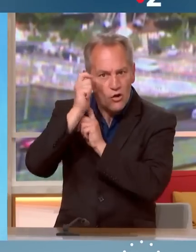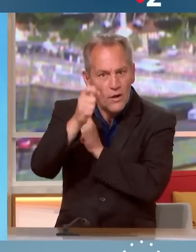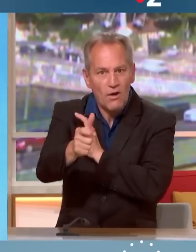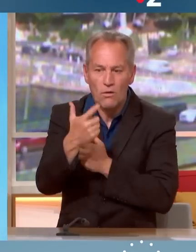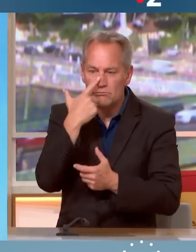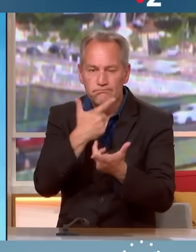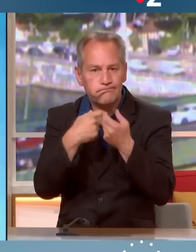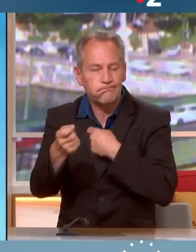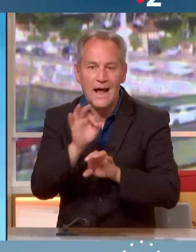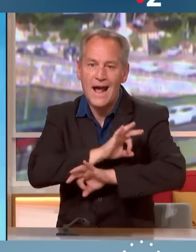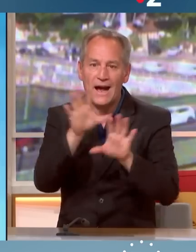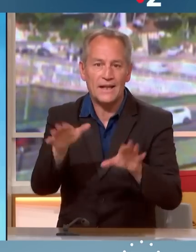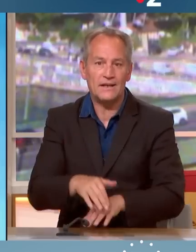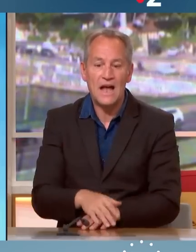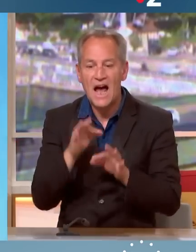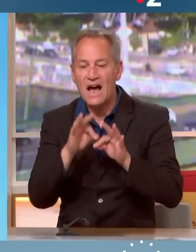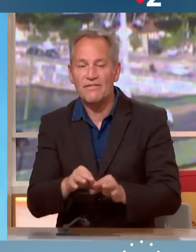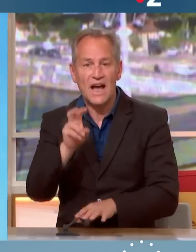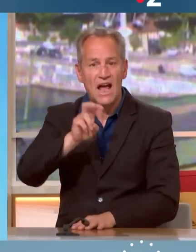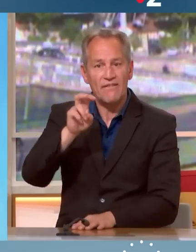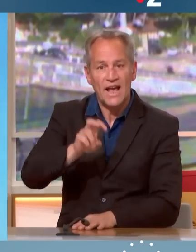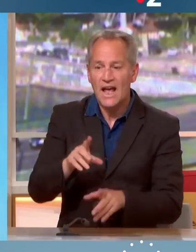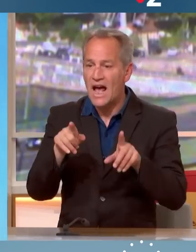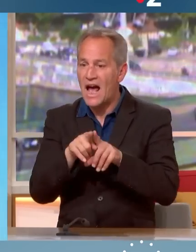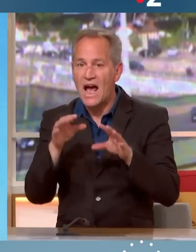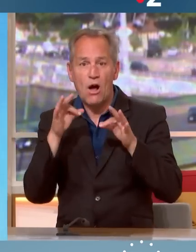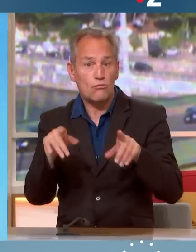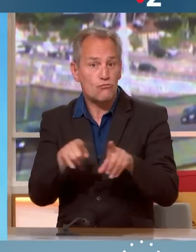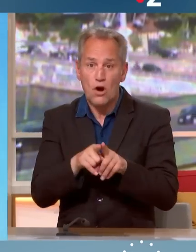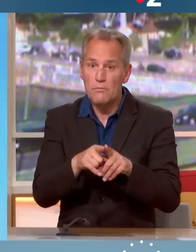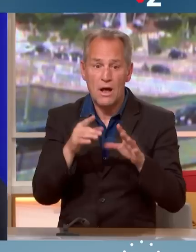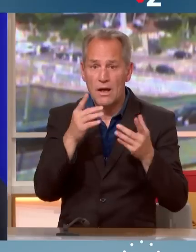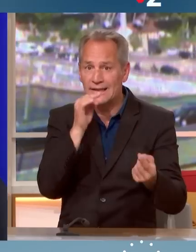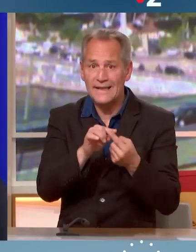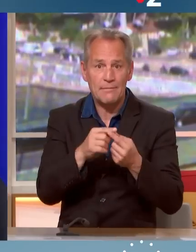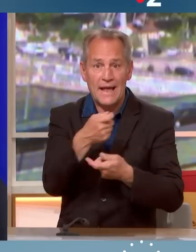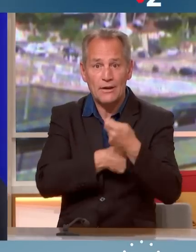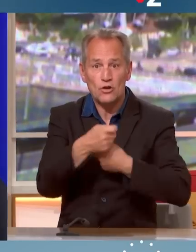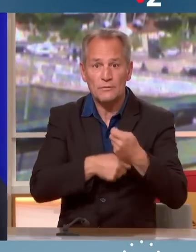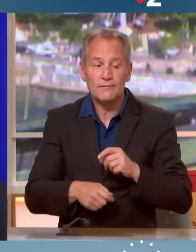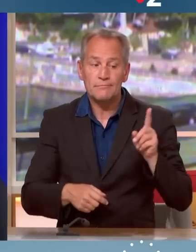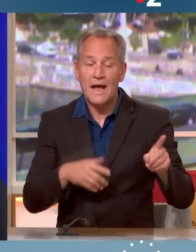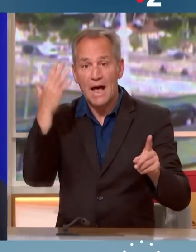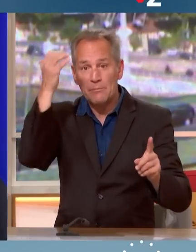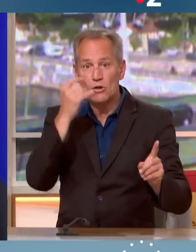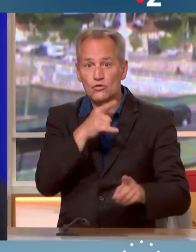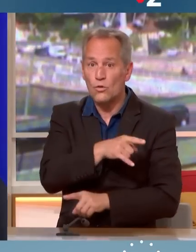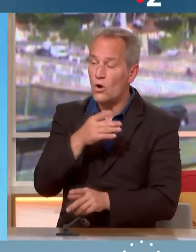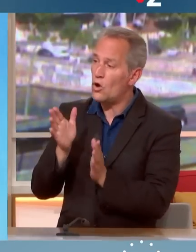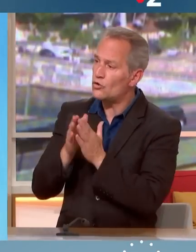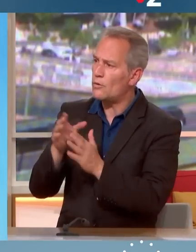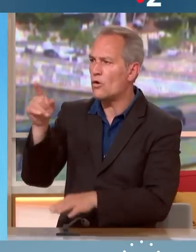Sur les questions notamment écologiques ? Sur les questions écologiques ? Comme sur les questions économiques. En tout cas, il vous demande, M. Mélenchon, comme vous l'appelez, de baisser d'enton.